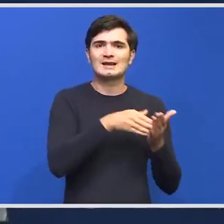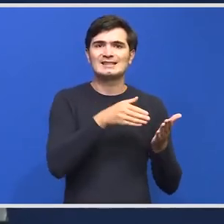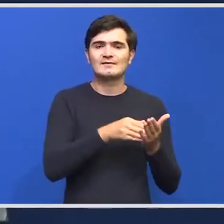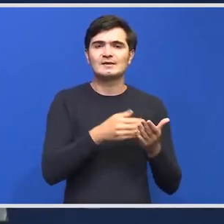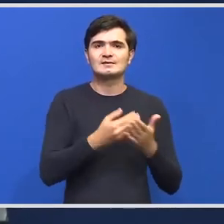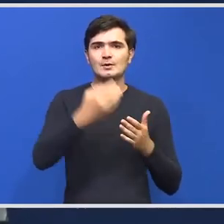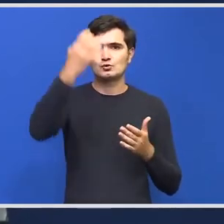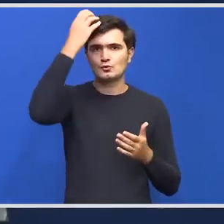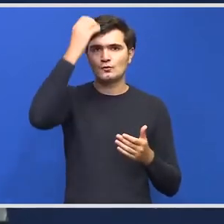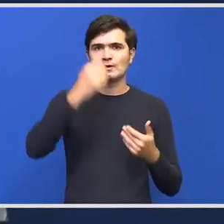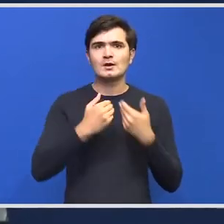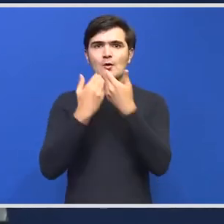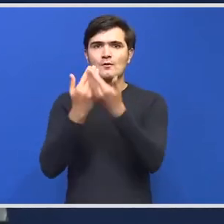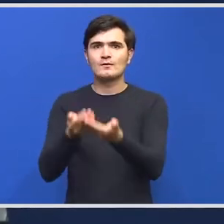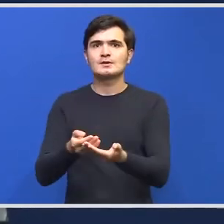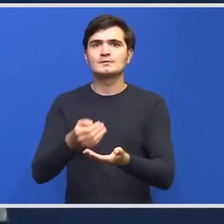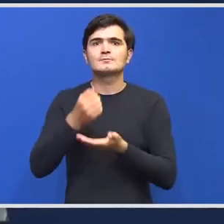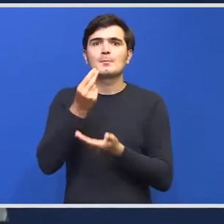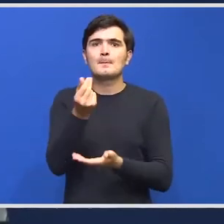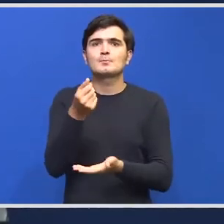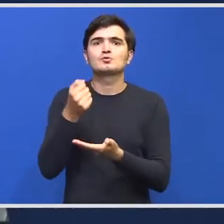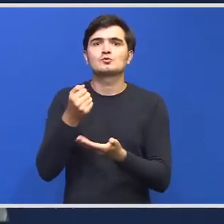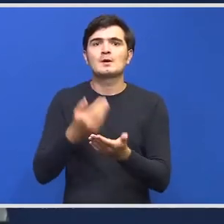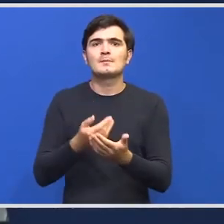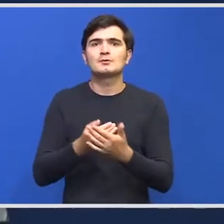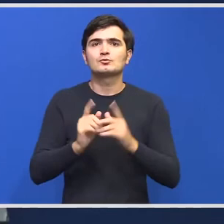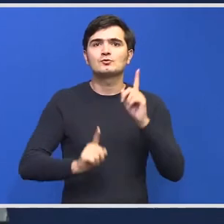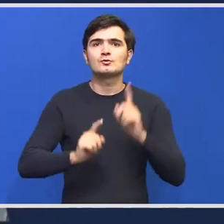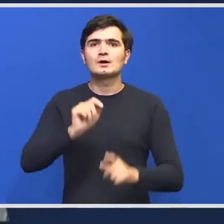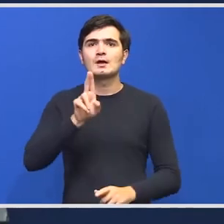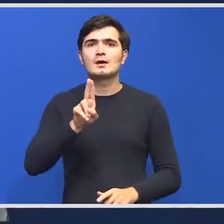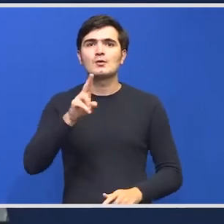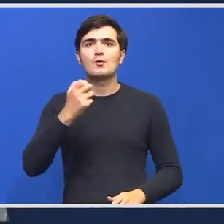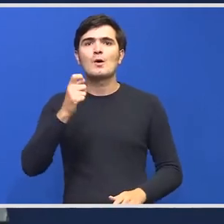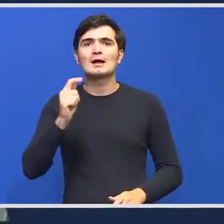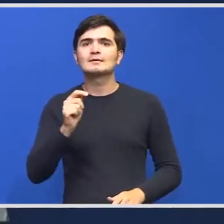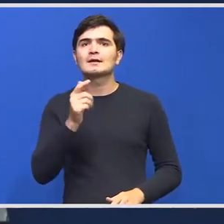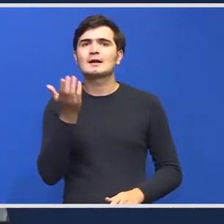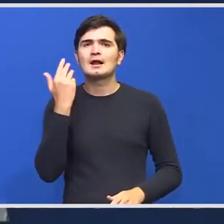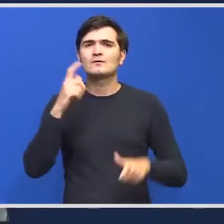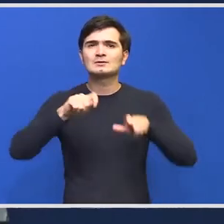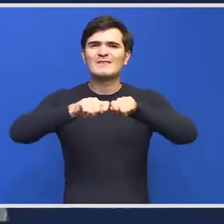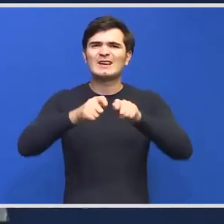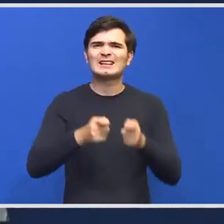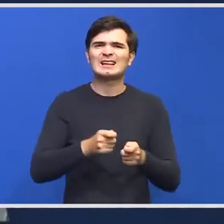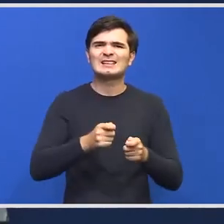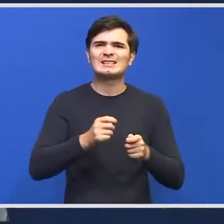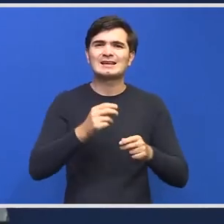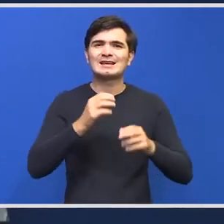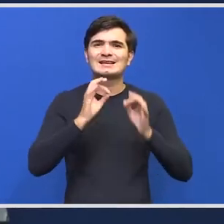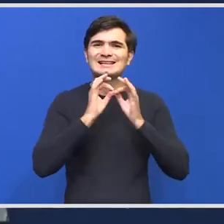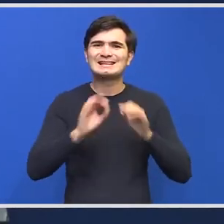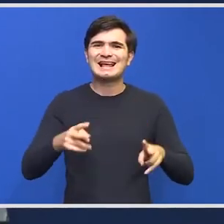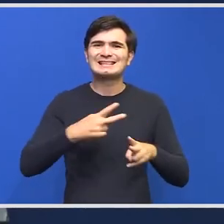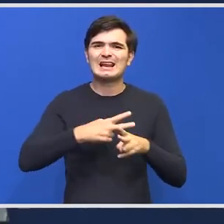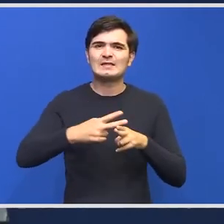dispoziția guvernului pentru unele OAT-uri afectate de calamitățile naturale. Este vorba despre